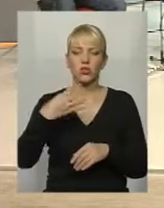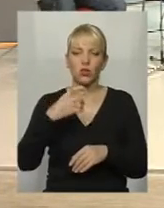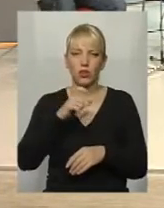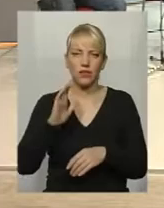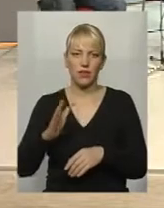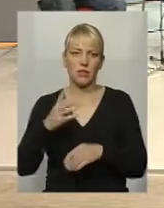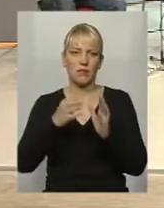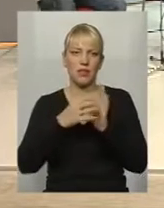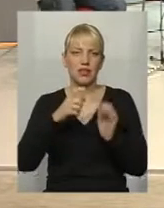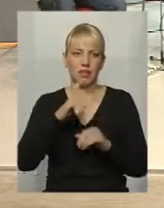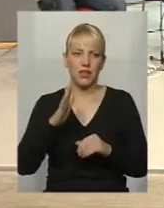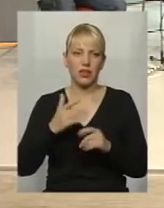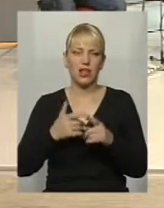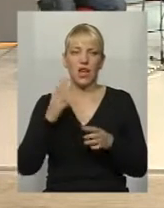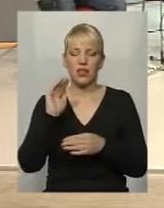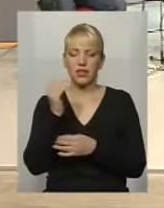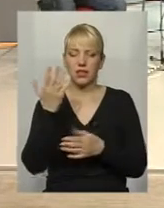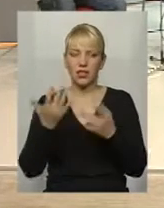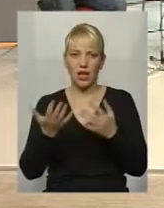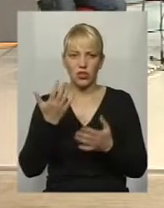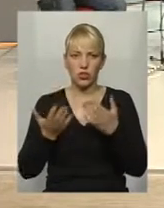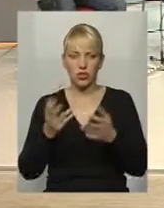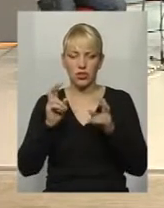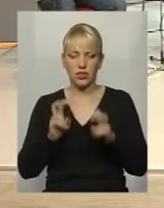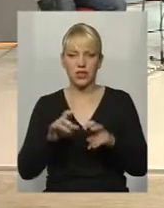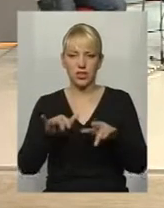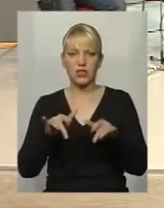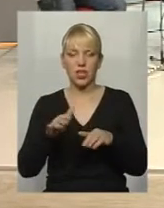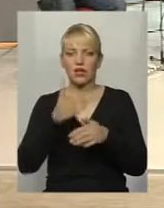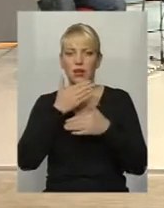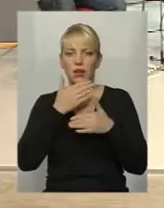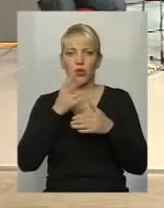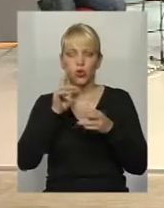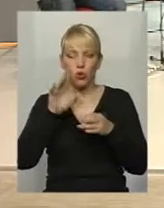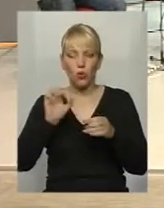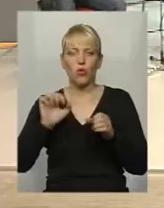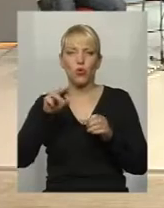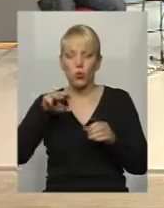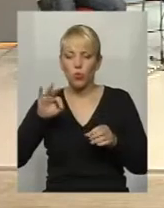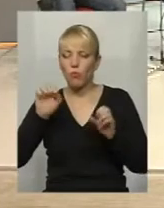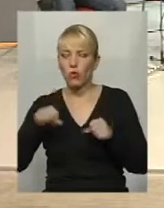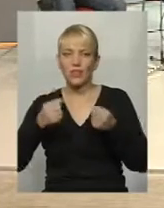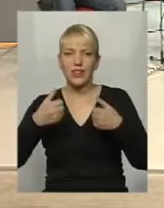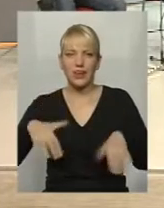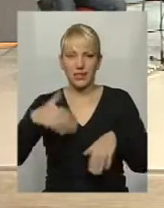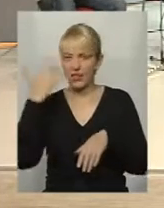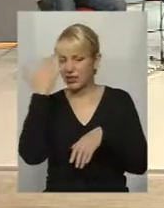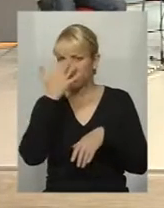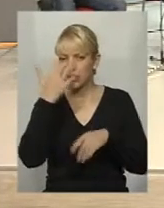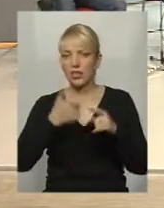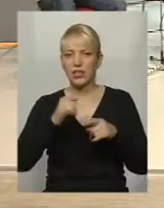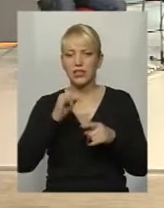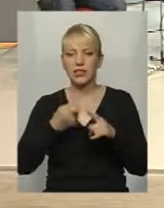хвилин, а вже як дитина сіла, вона від того втрачає зір. Нема культури використання самої оргтехніки, яка несе велике